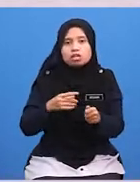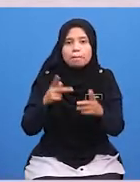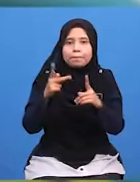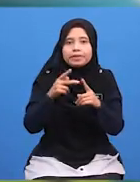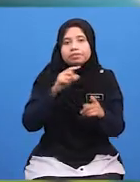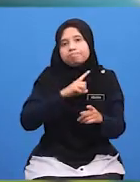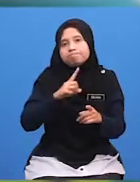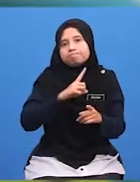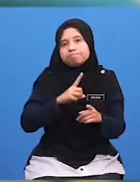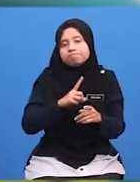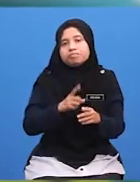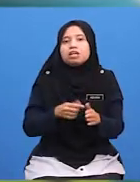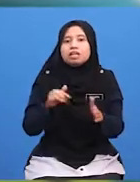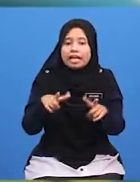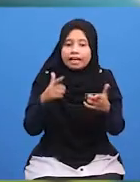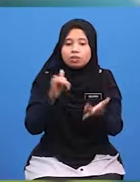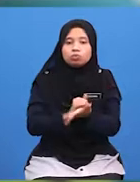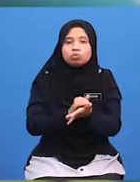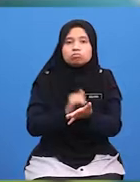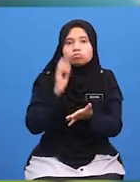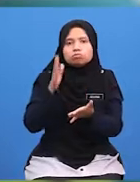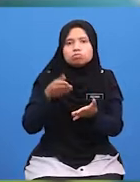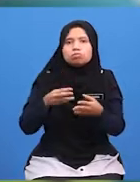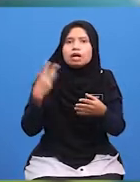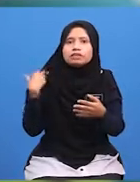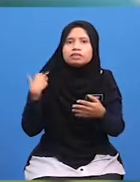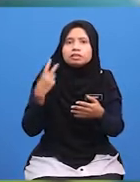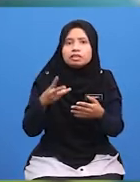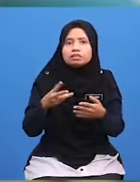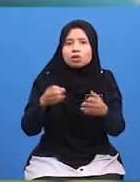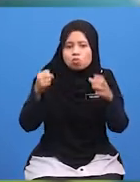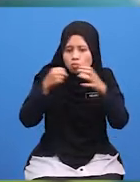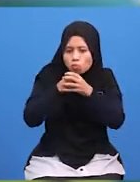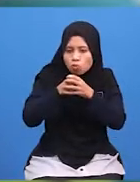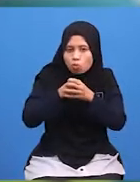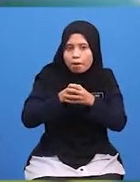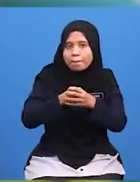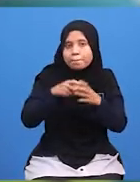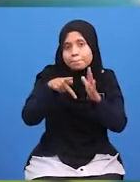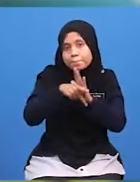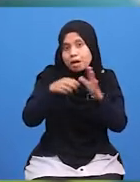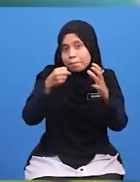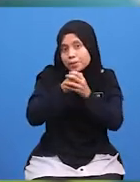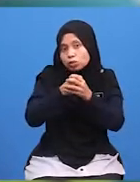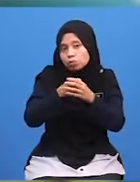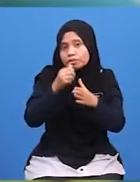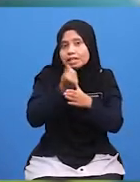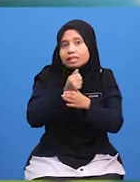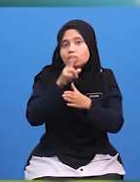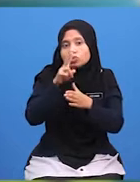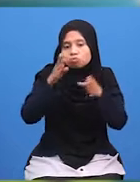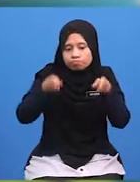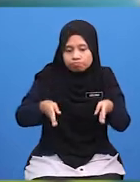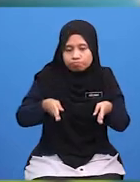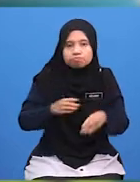Disampai Itu Ia akan Mewujudkan Dan Mengukuhkan Perpaduan Di antara